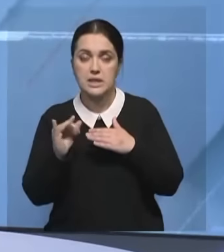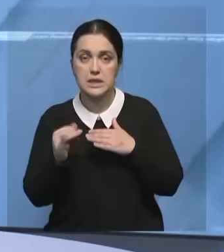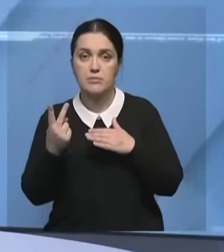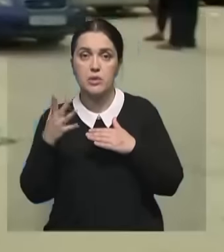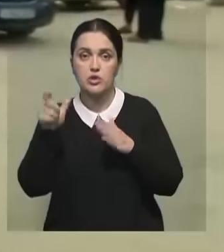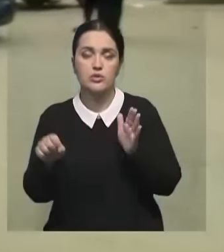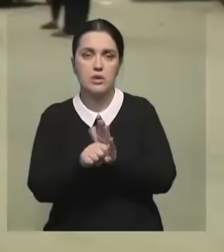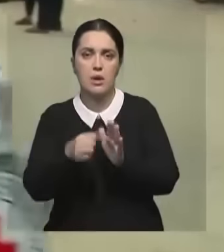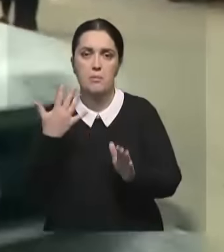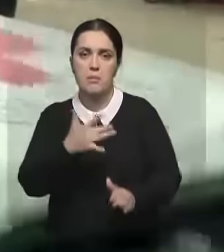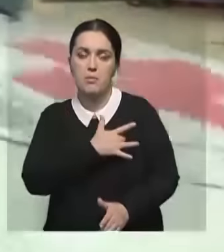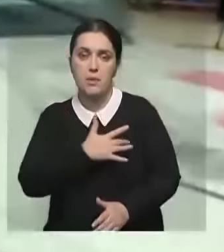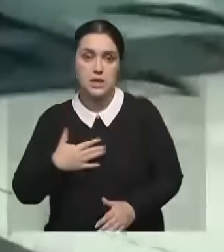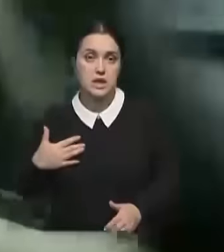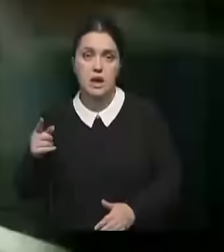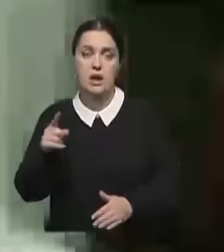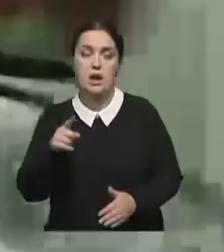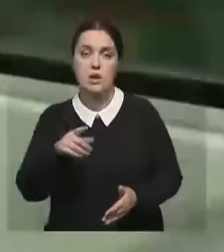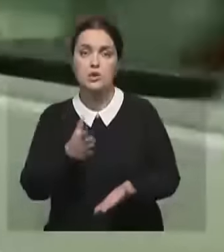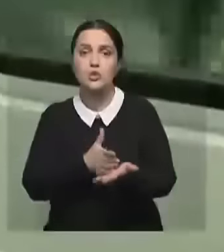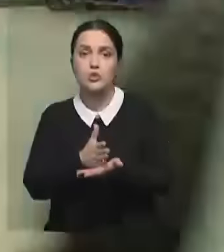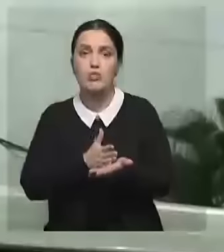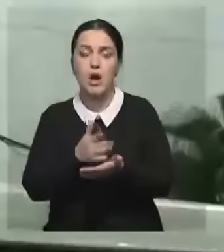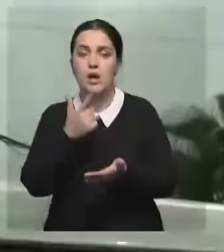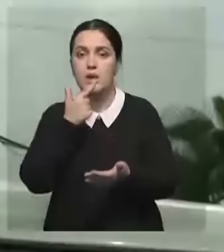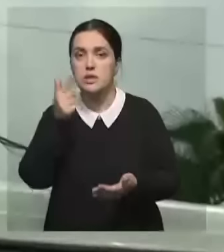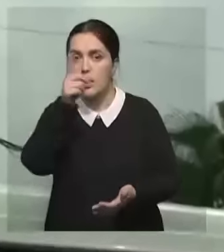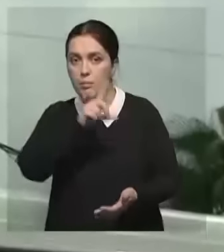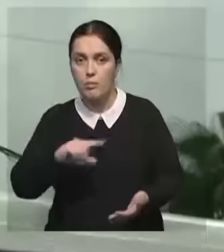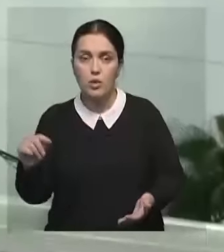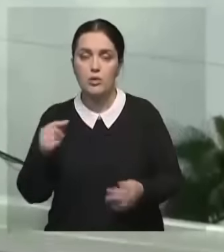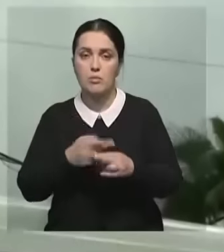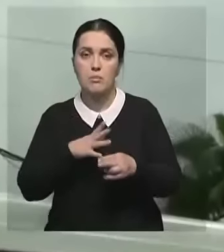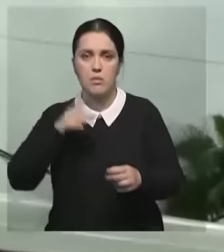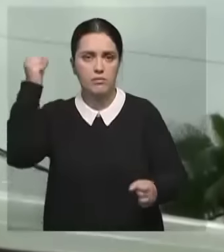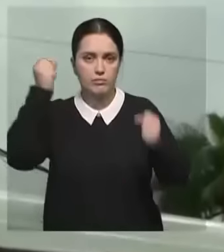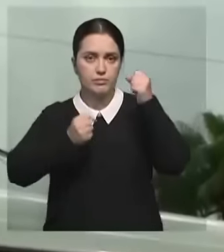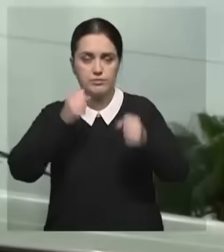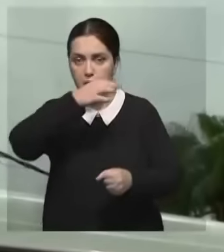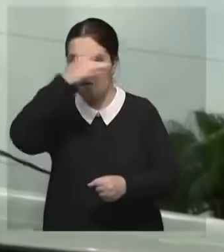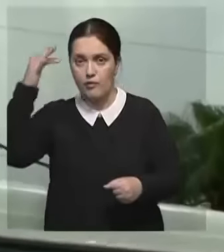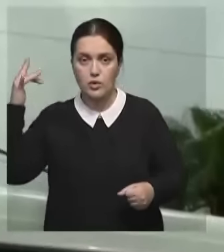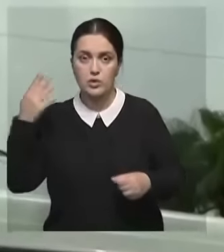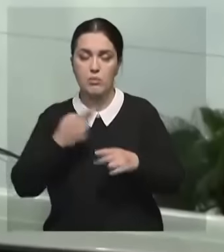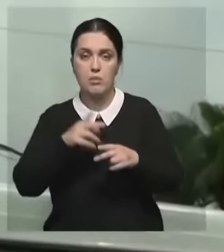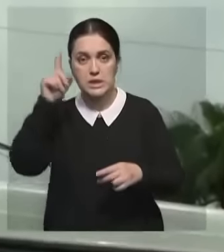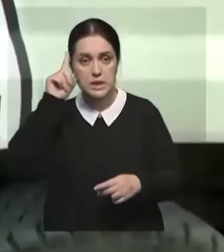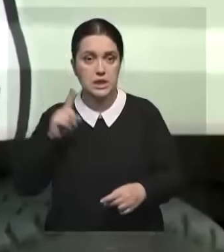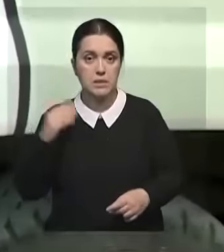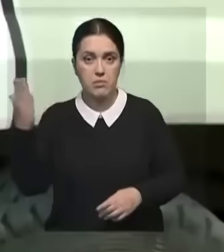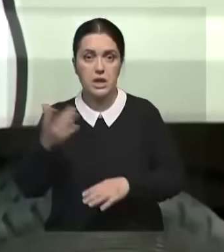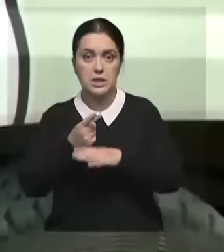50 пострадали. По данным службы Красного полумесяца, обстрелы были нанесены с воздуха и произведены